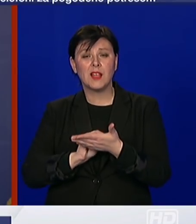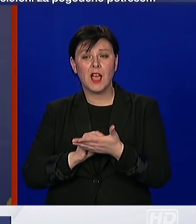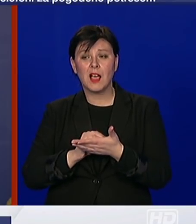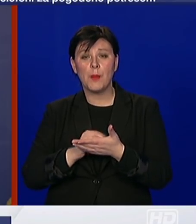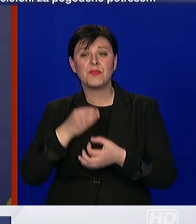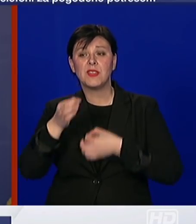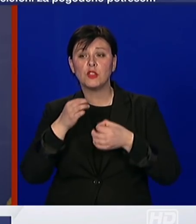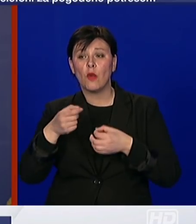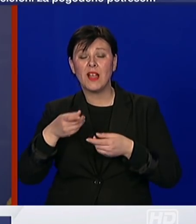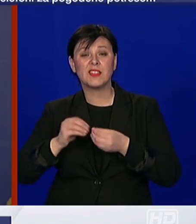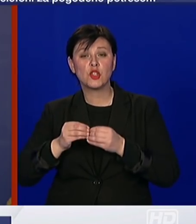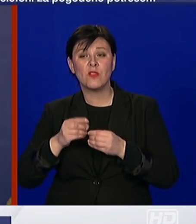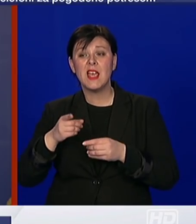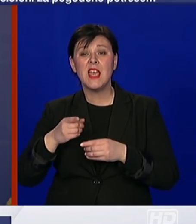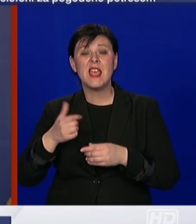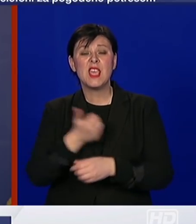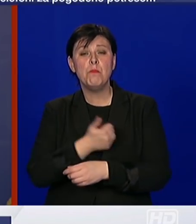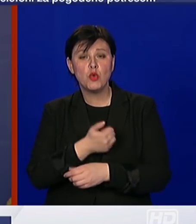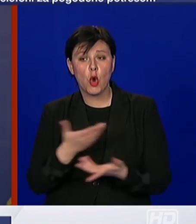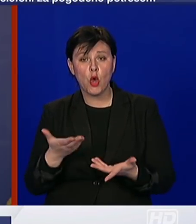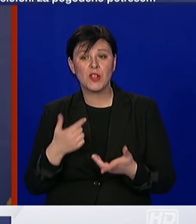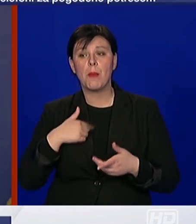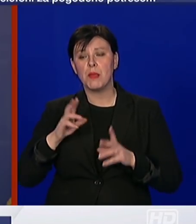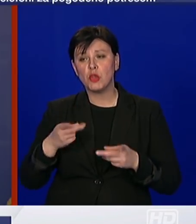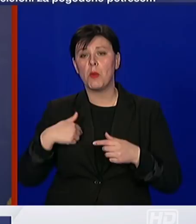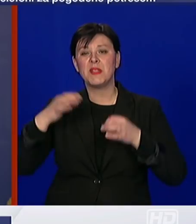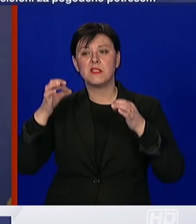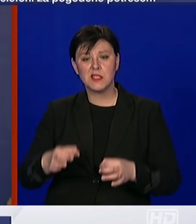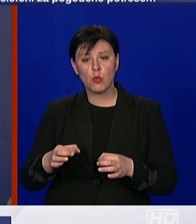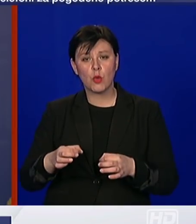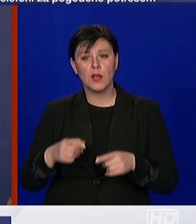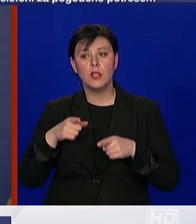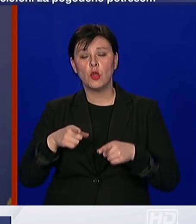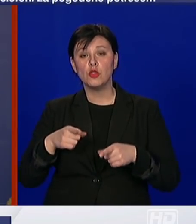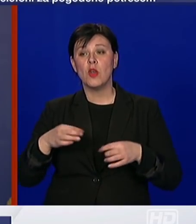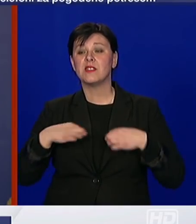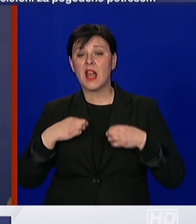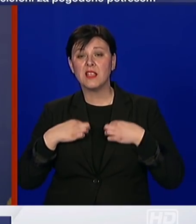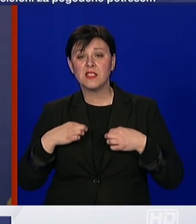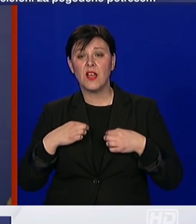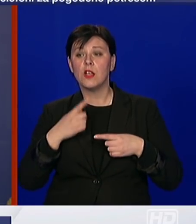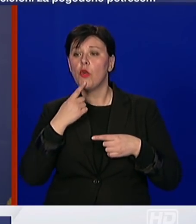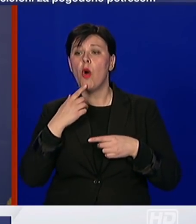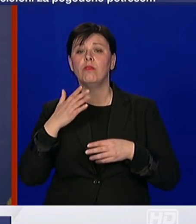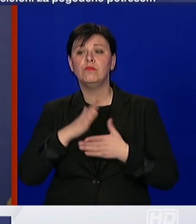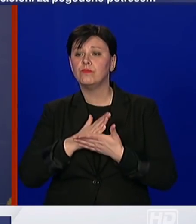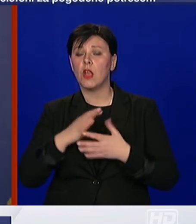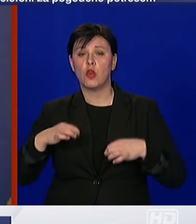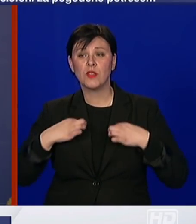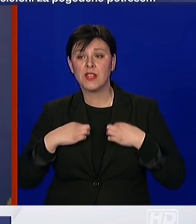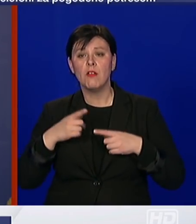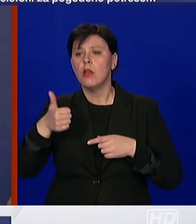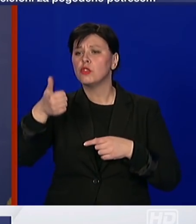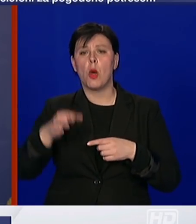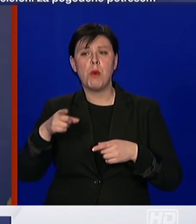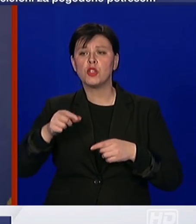imunoloških, da bi smo mi bili sigurni da su zdravstveni ili bilo tko od koja je prebolio 100% zaštićen, sad se